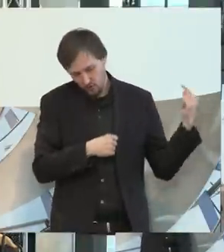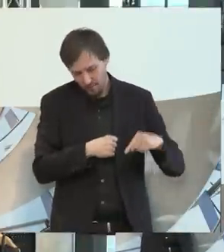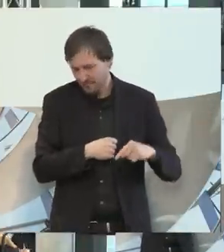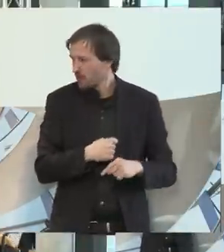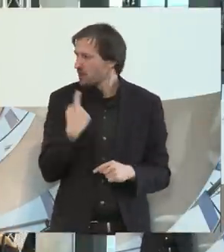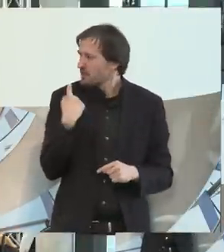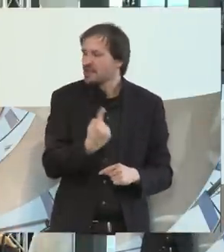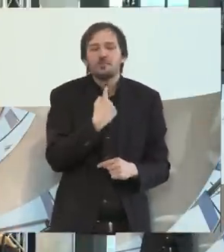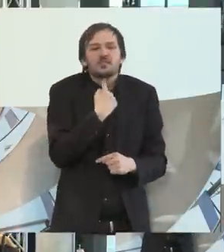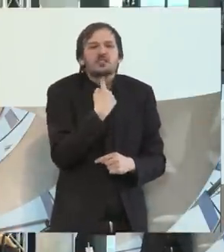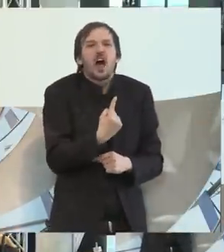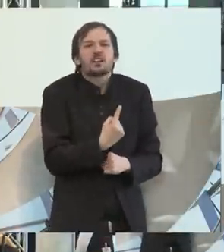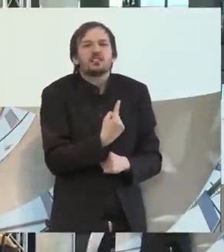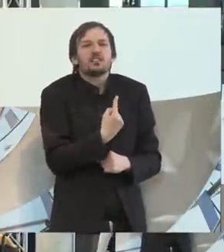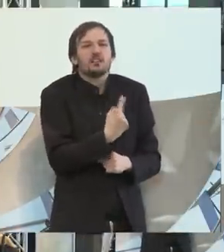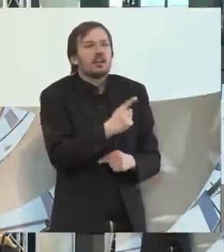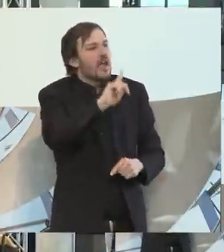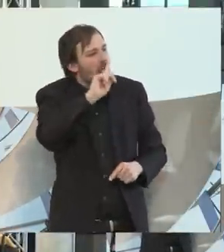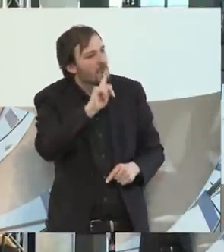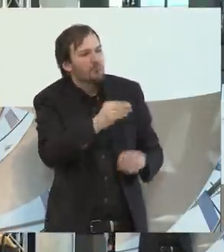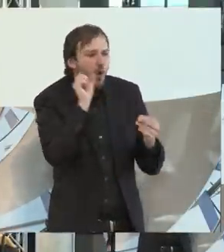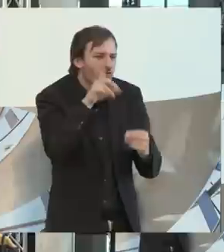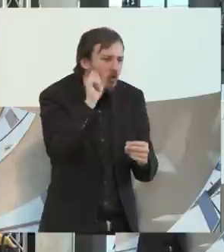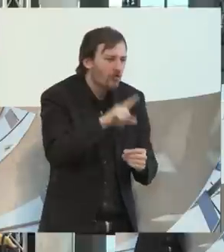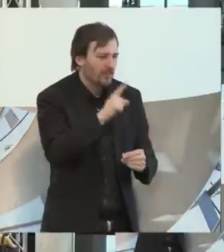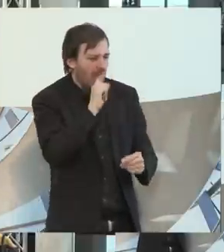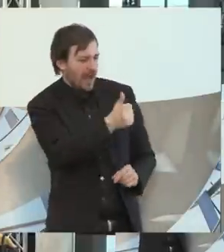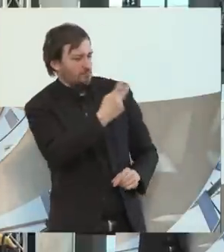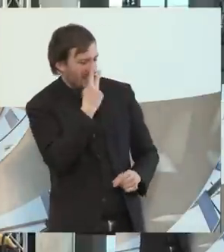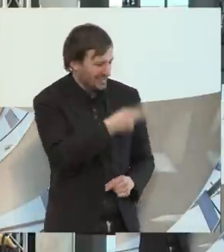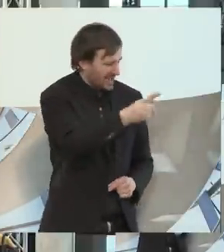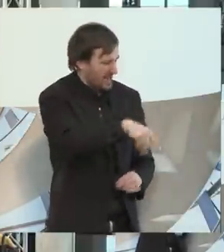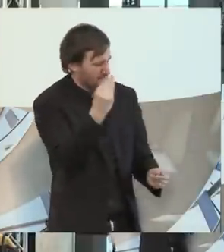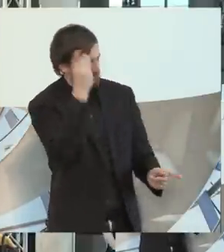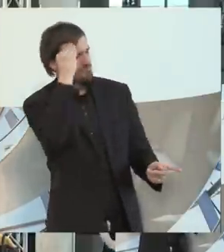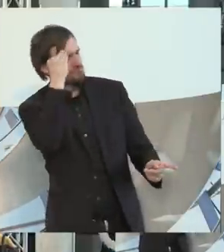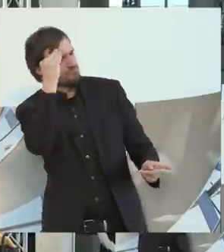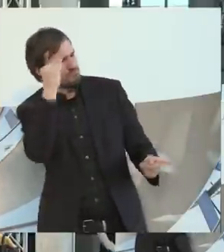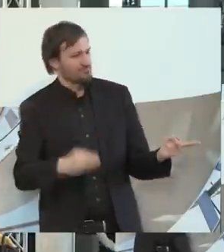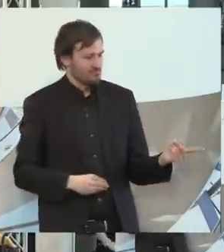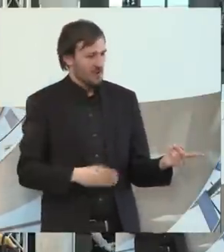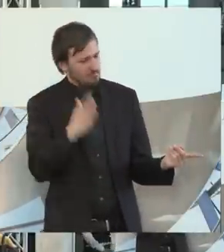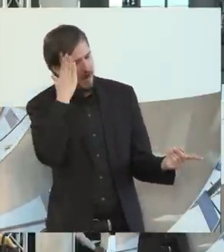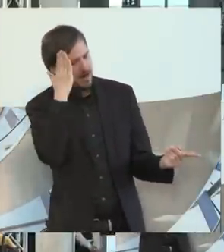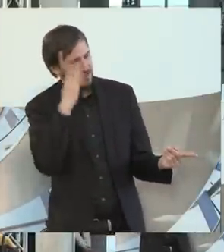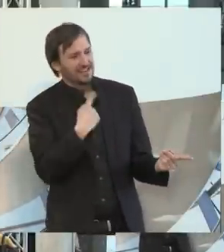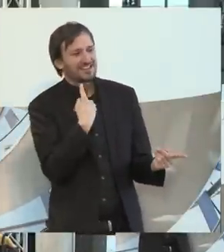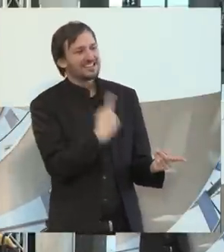sagt von sich selbst, er habe einen hohen Wiedererkennungseffekt. Er wird allgemein hin als